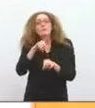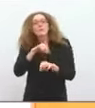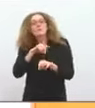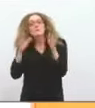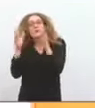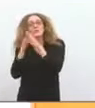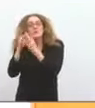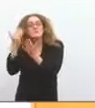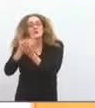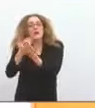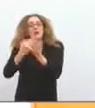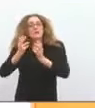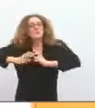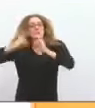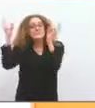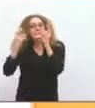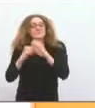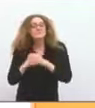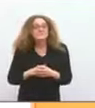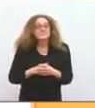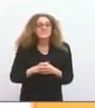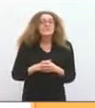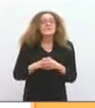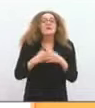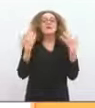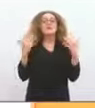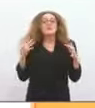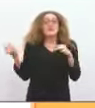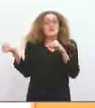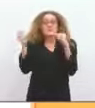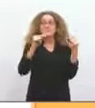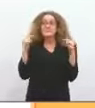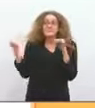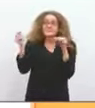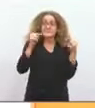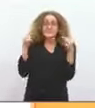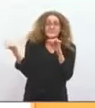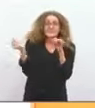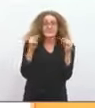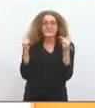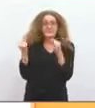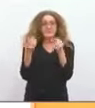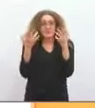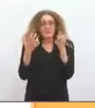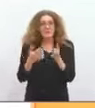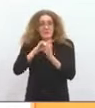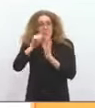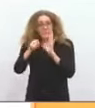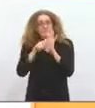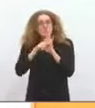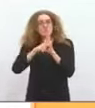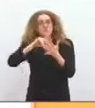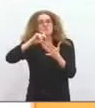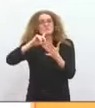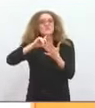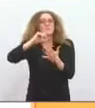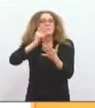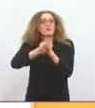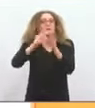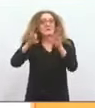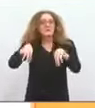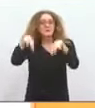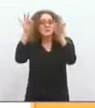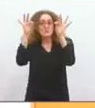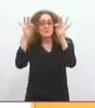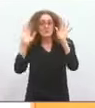eh bien, sont en train d'engager la discussion pour que soit suspendue cette mesure de pénalité. Comme quoi, parfois,